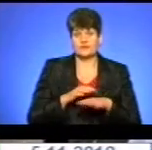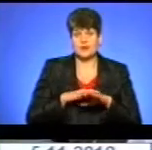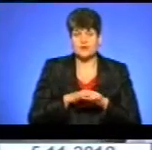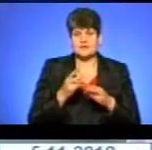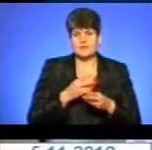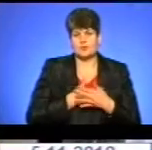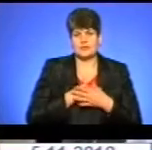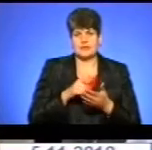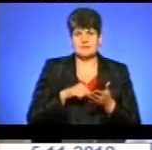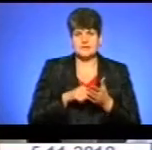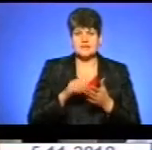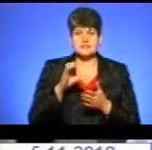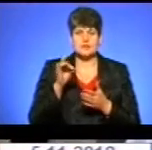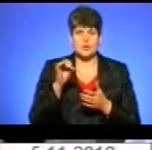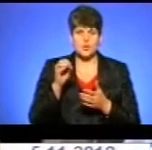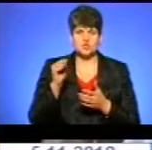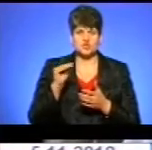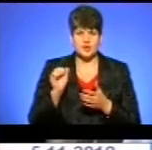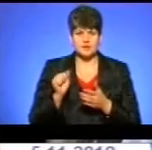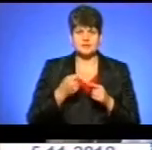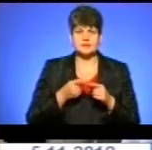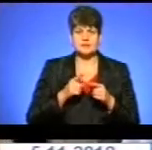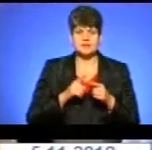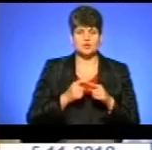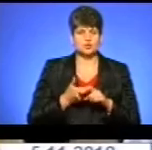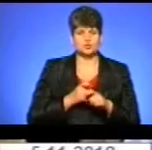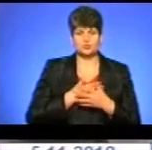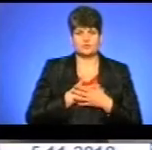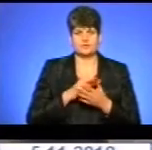А Сережа це своє місто душить.